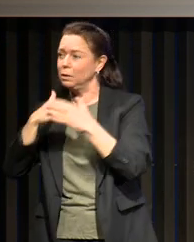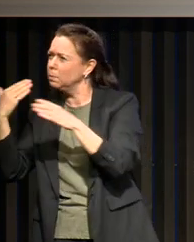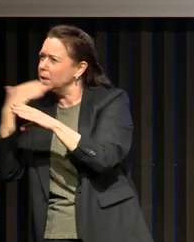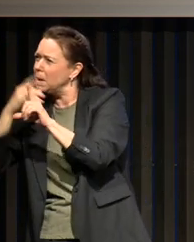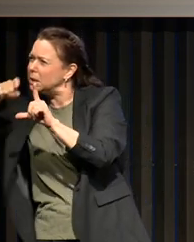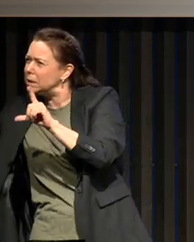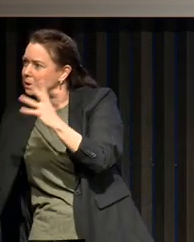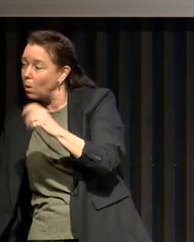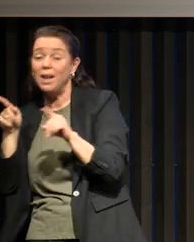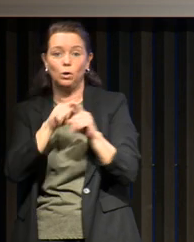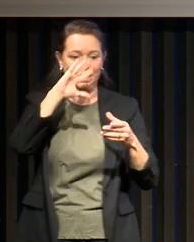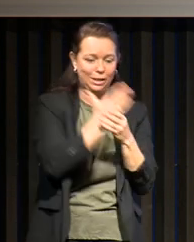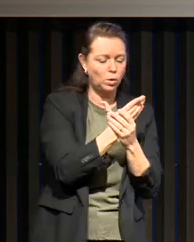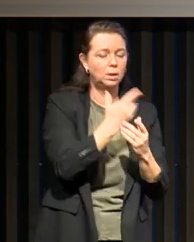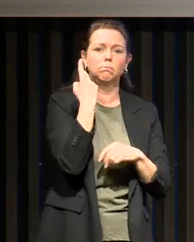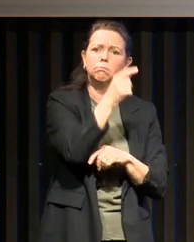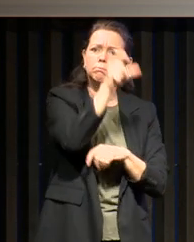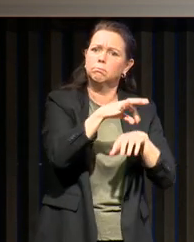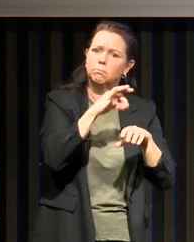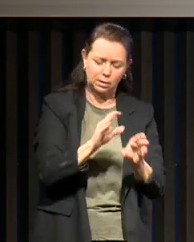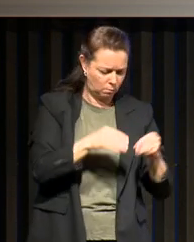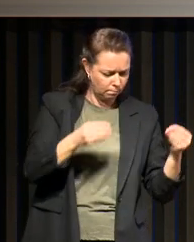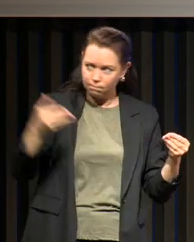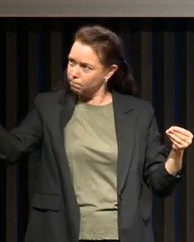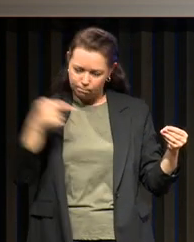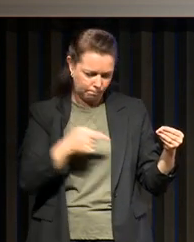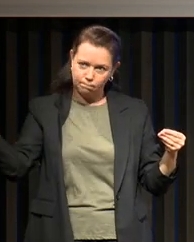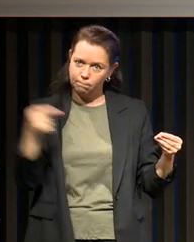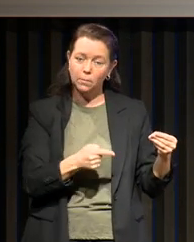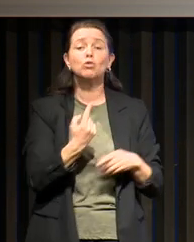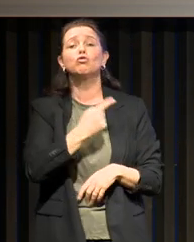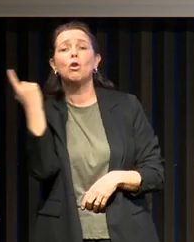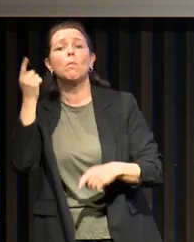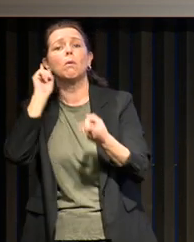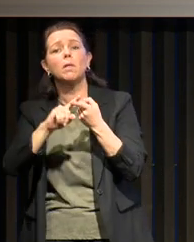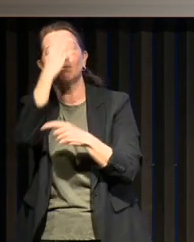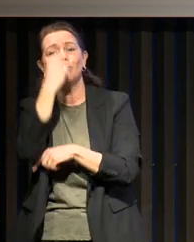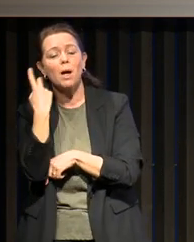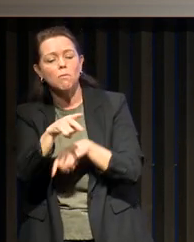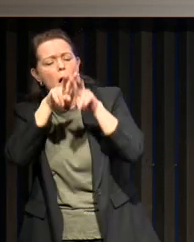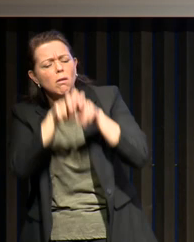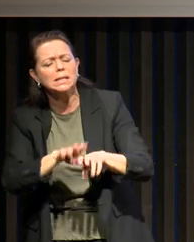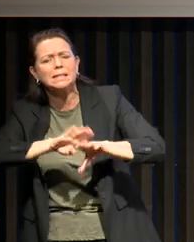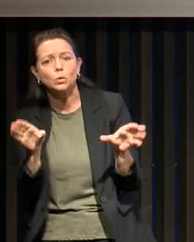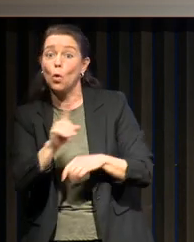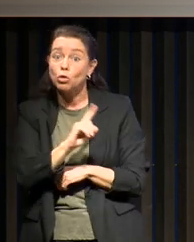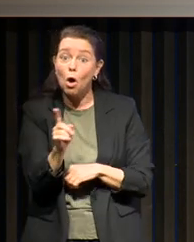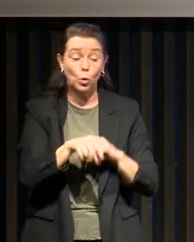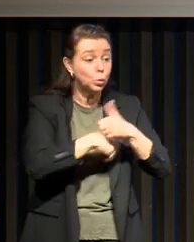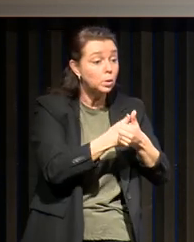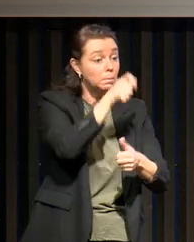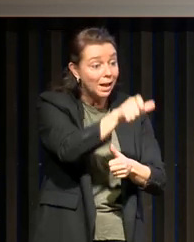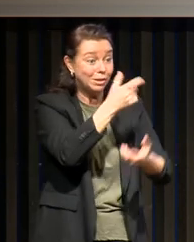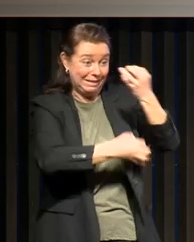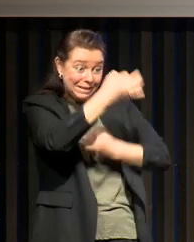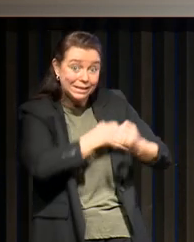élément essentiel dans un service universitaire de médecine du sommeil. Ce n pas simplement d'explorer votre sommeil, c'est de le mettre en relation avec les